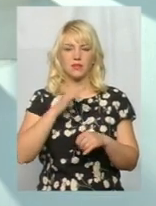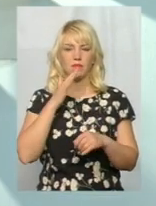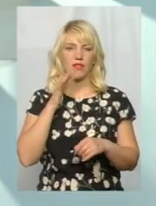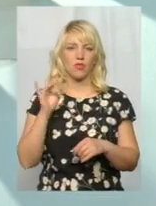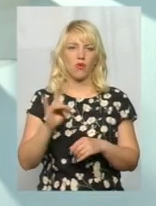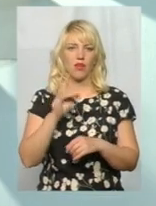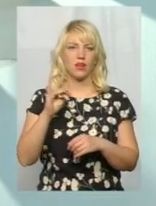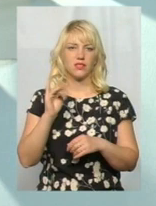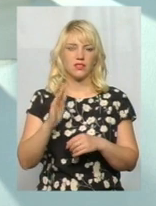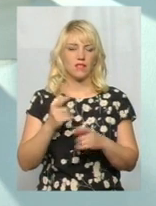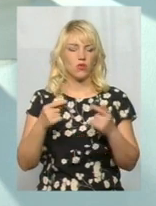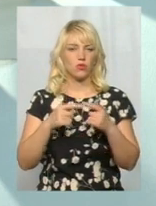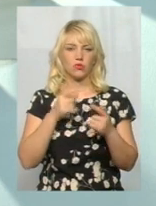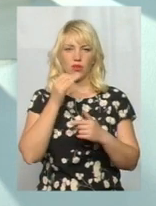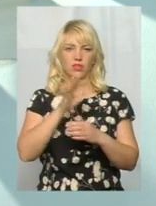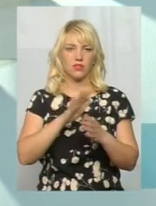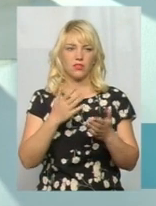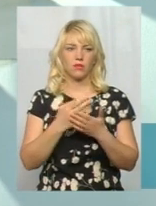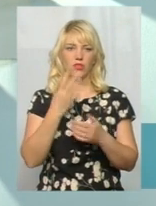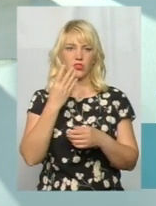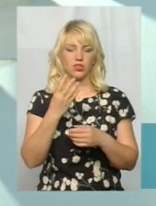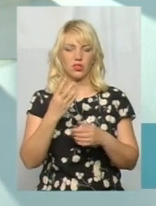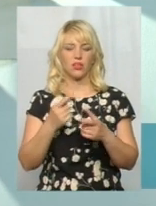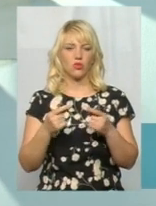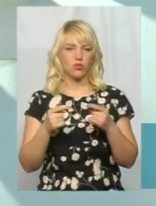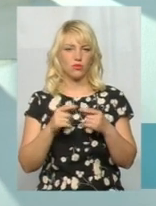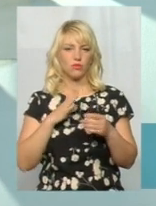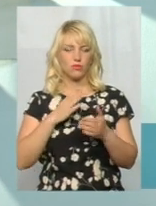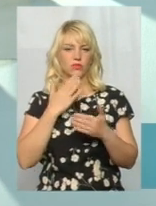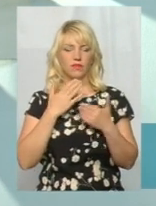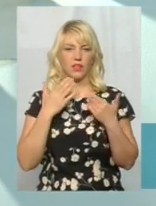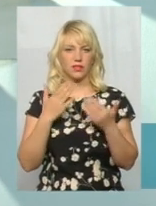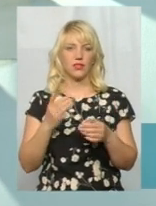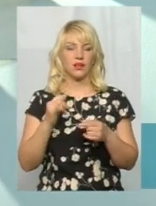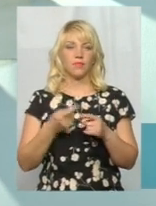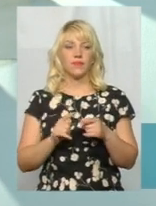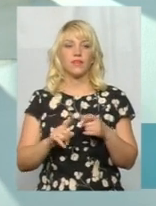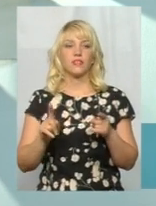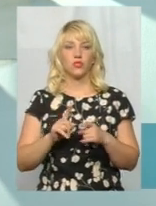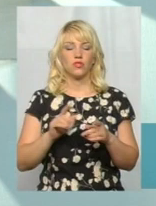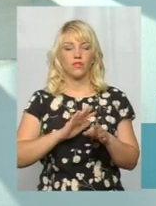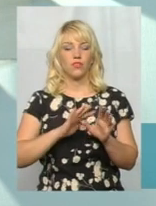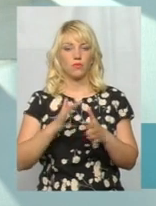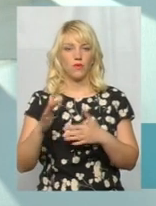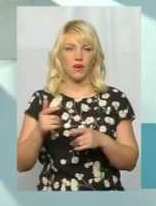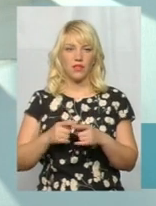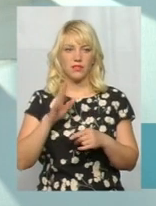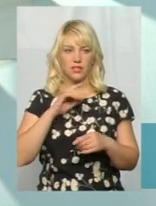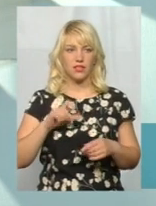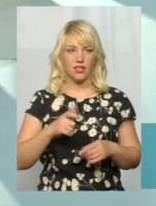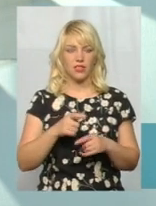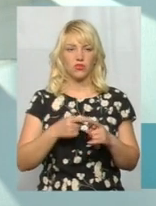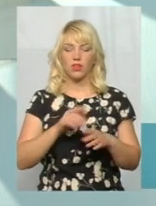як мінімум ситуації, мабуть, чотири було таке, що були звернення. І те, що відбувається проблем з річкою, як правило, не